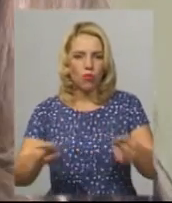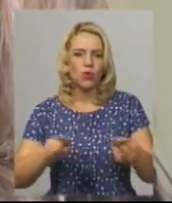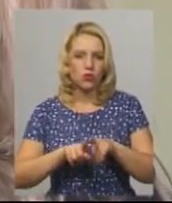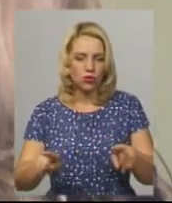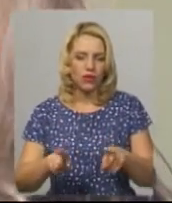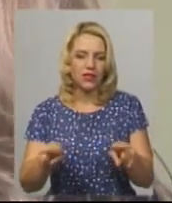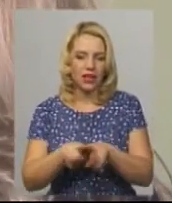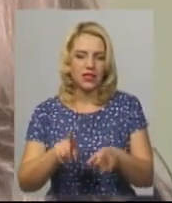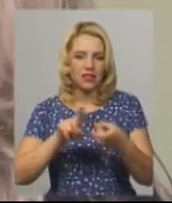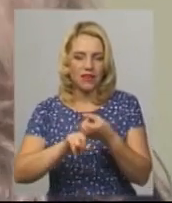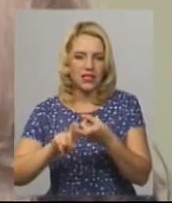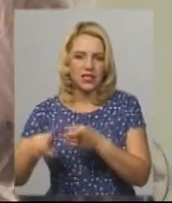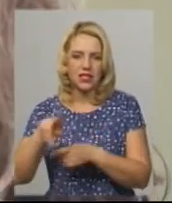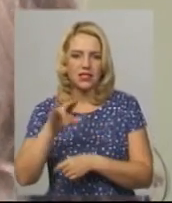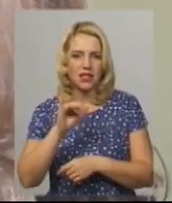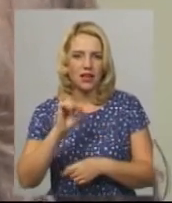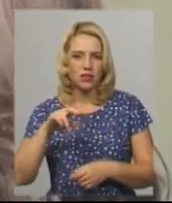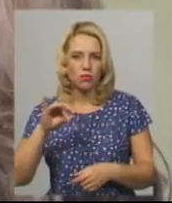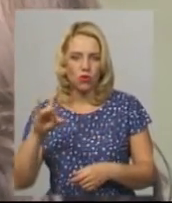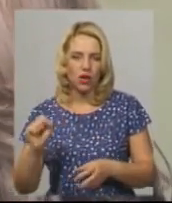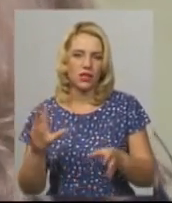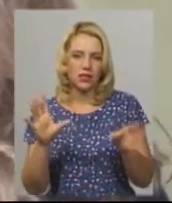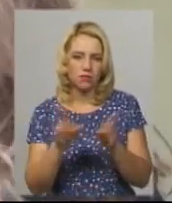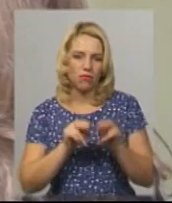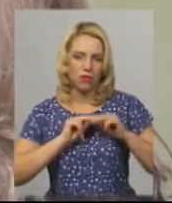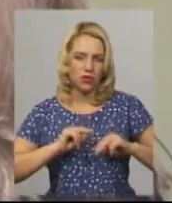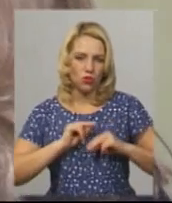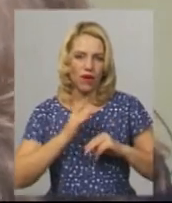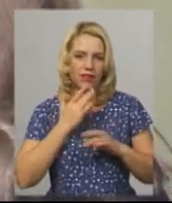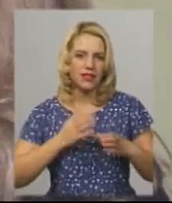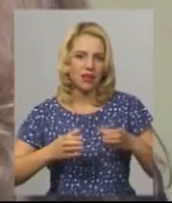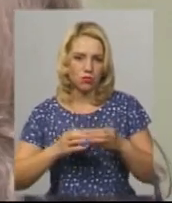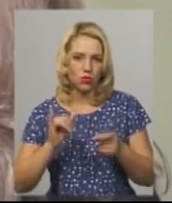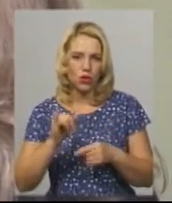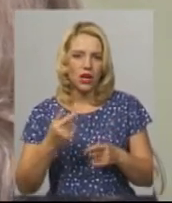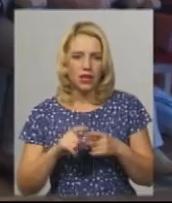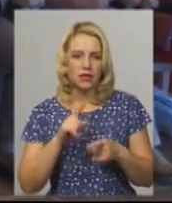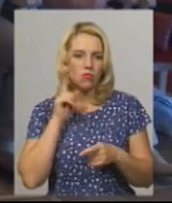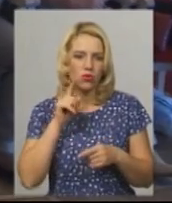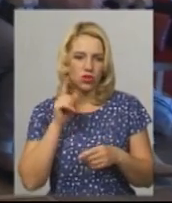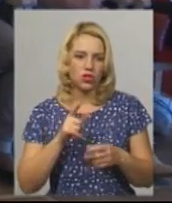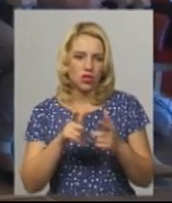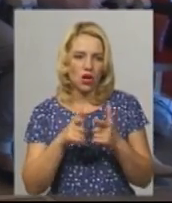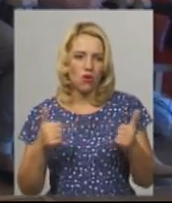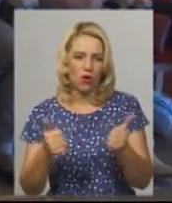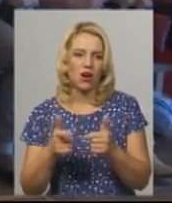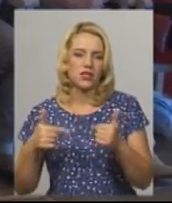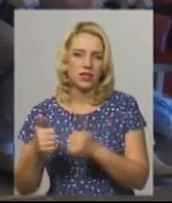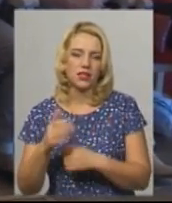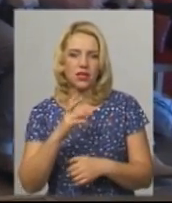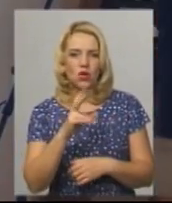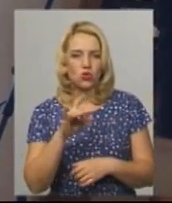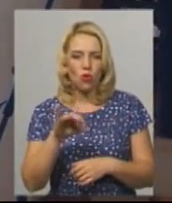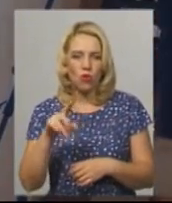'язки з діаспорою і співпрацювати з діаспорою. А самі активні – це молодіжні організації. Аліна Зкоморохова додає,